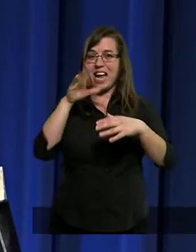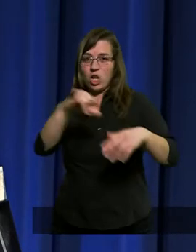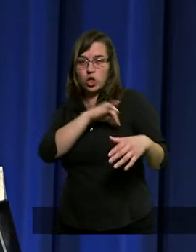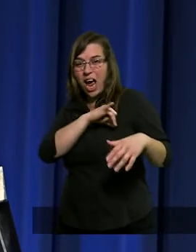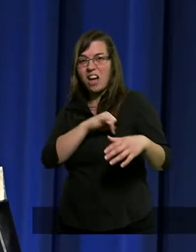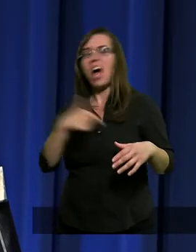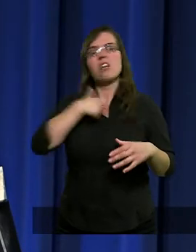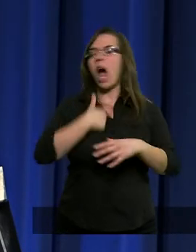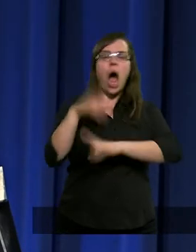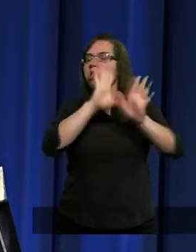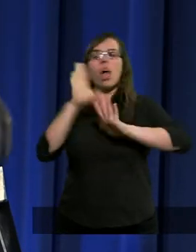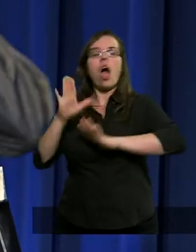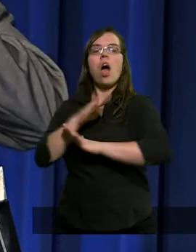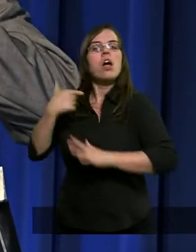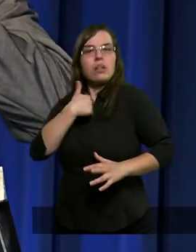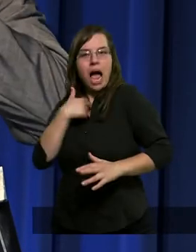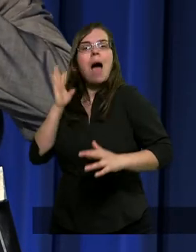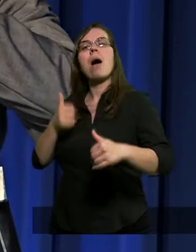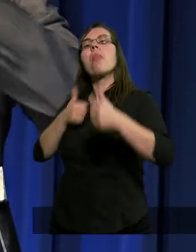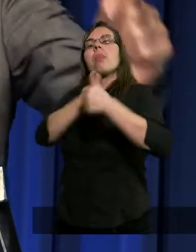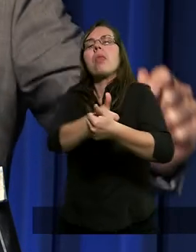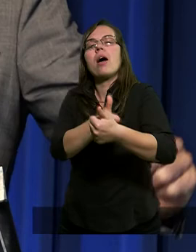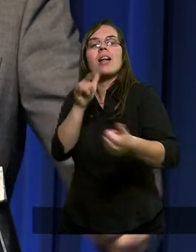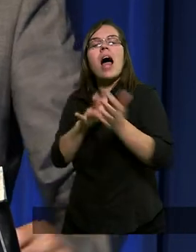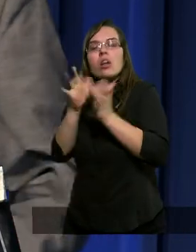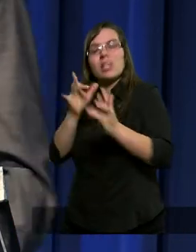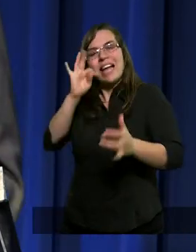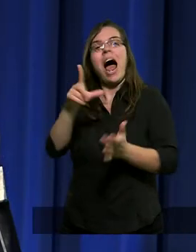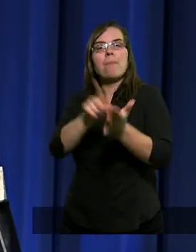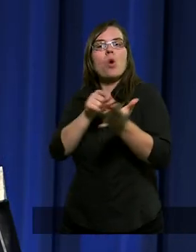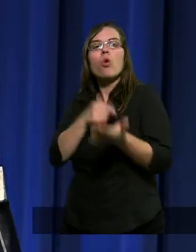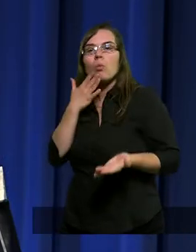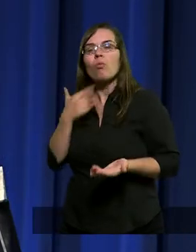ja nie. Ja z tobą pójdę nawet na śmierć.